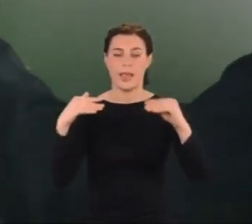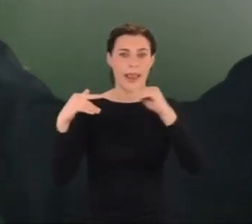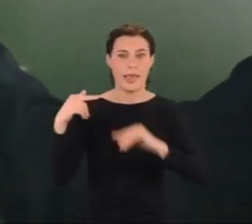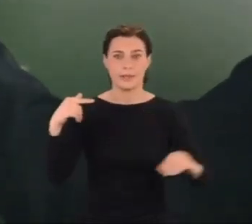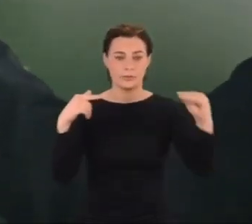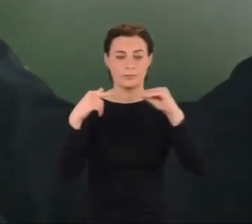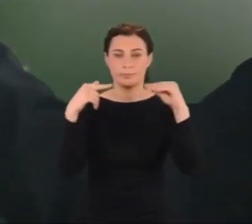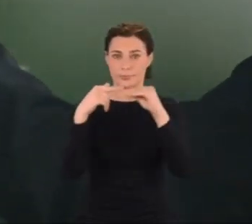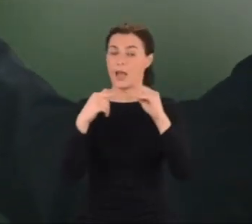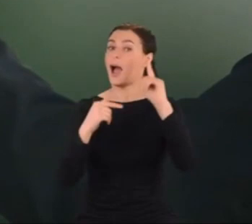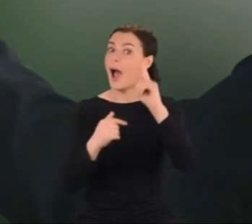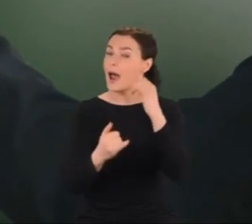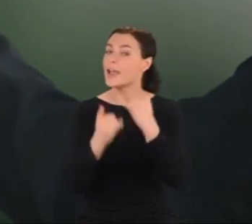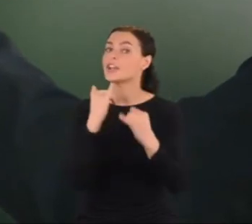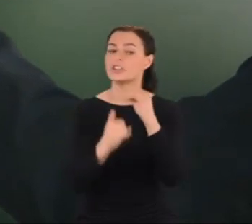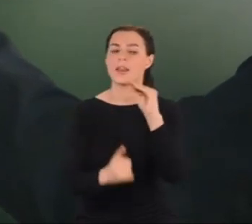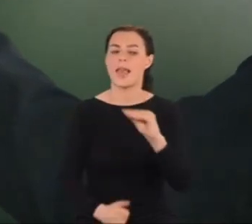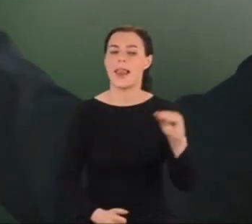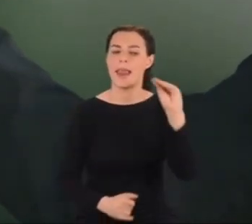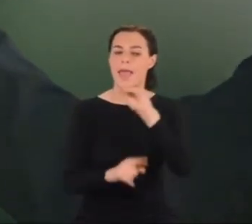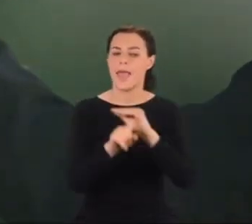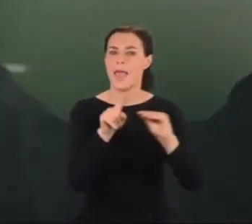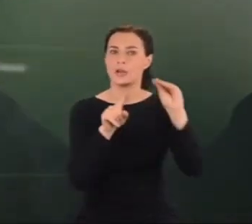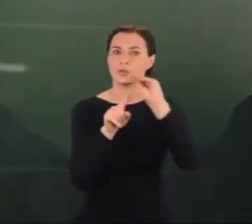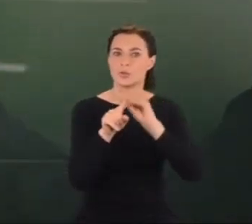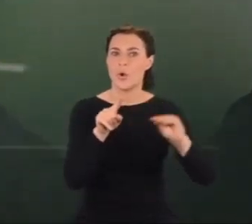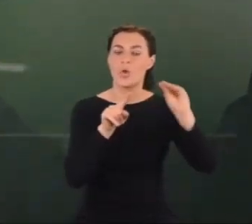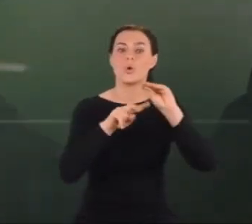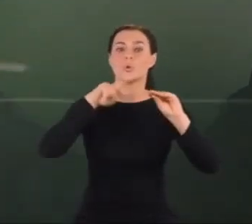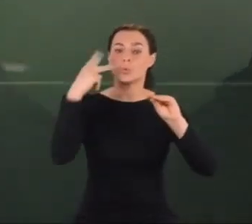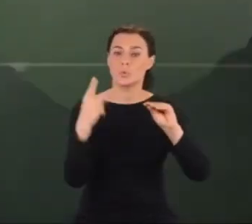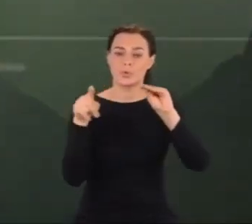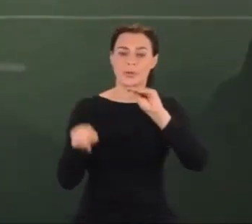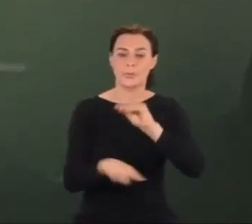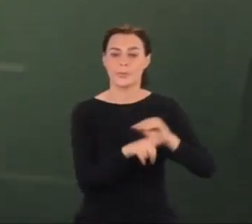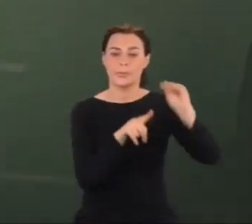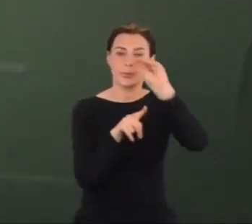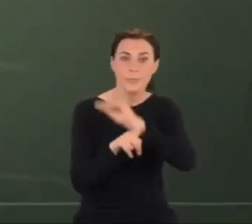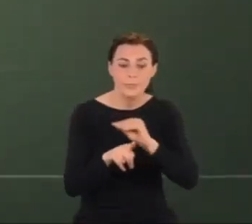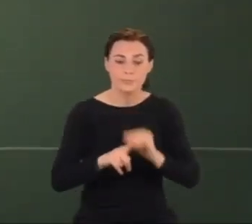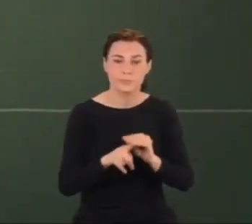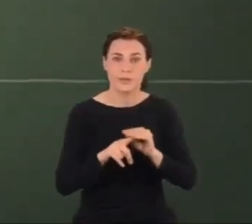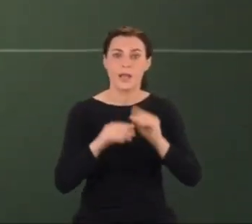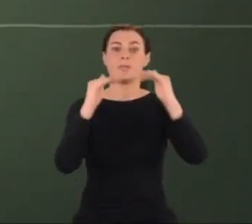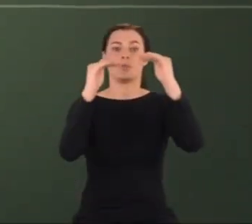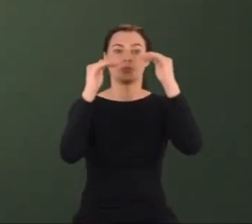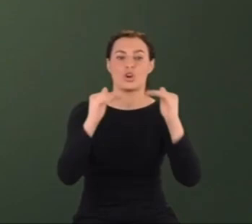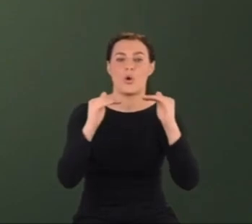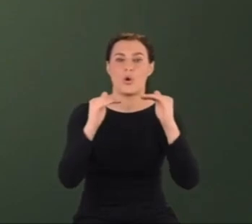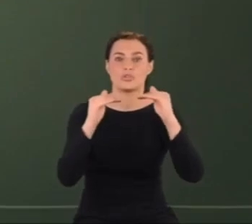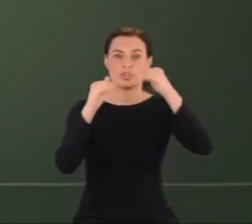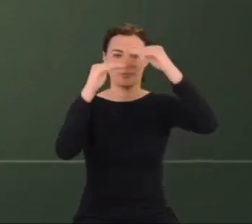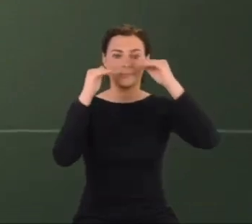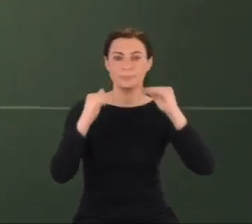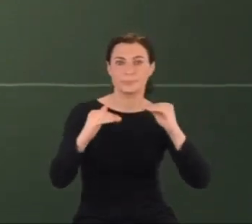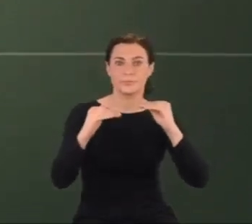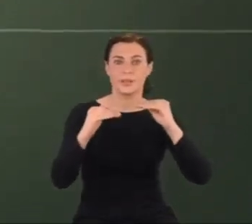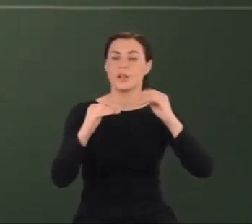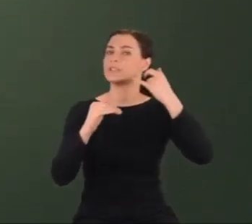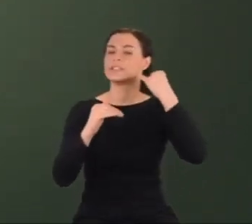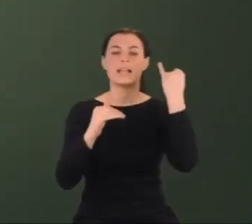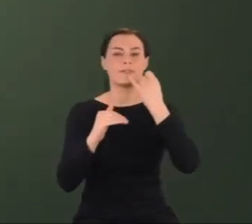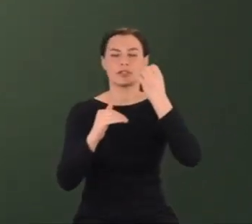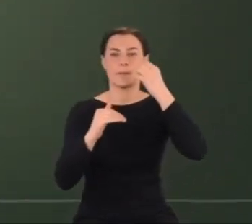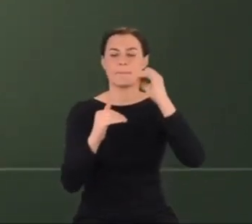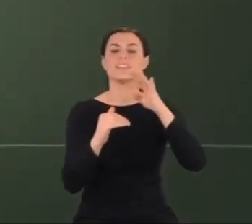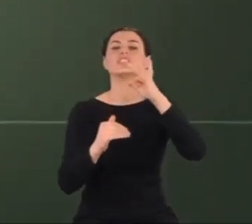Kiedy elektron zmienia orbitę, przechodzi z tego poziomu energii na niższy albo jeszcze niższy, za każdym razem będzie